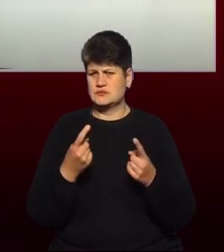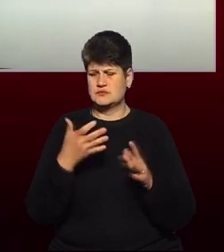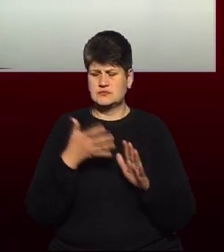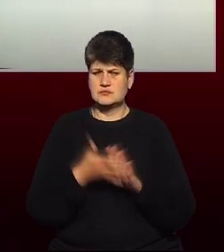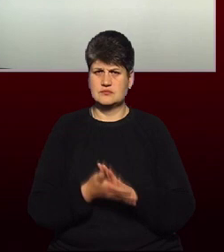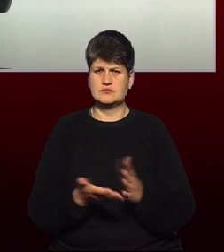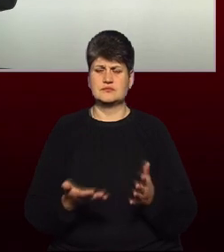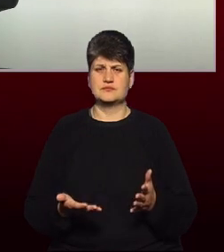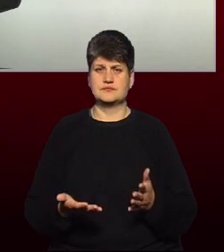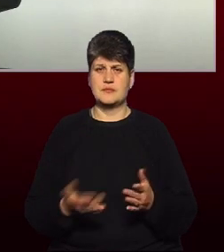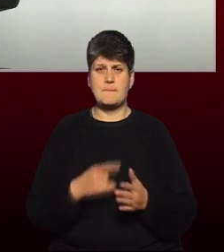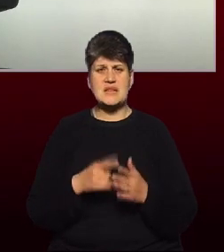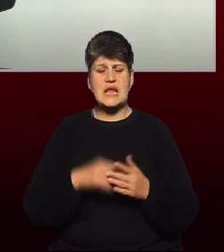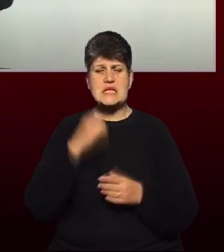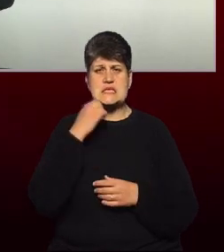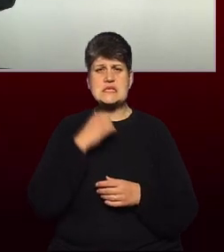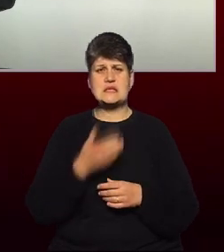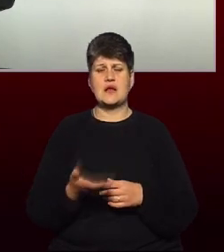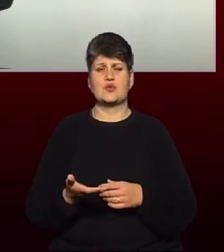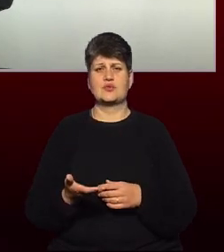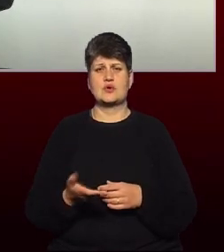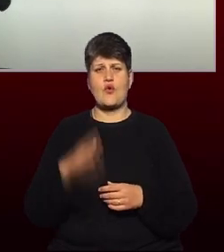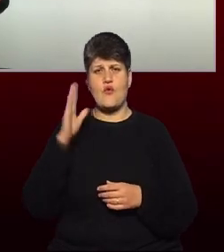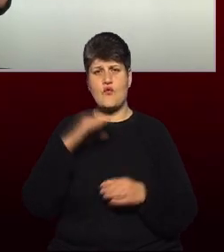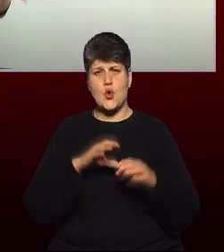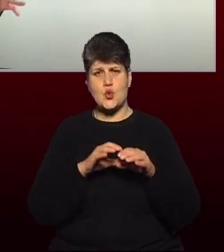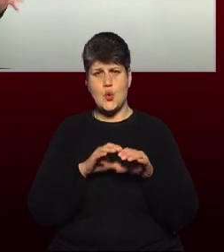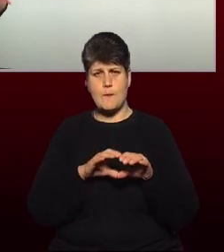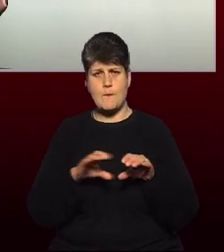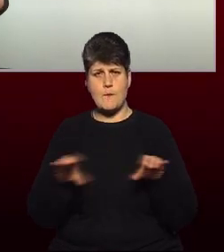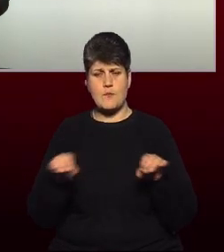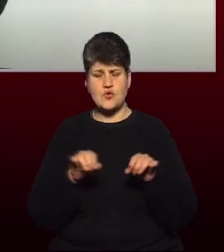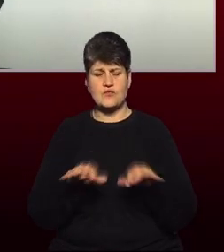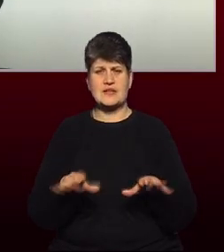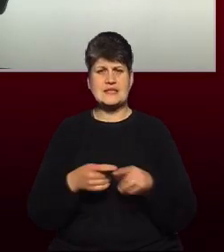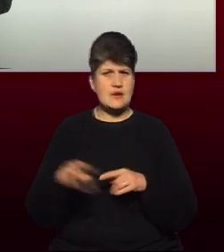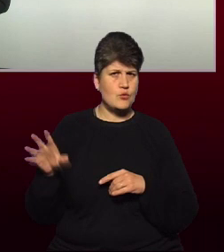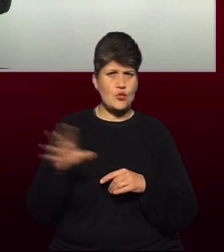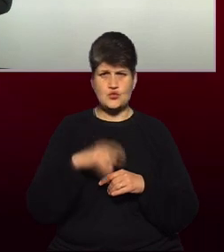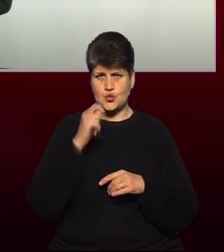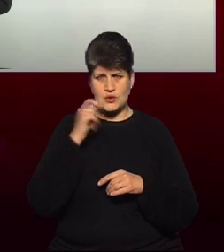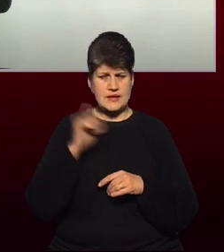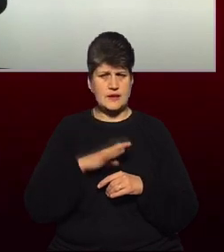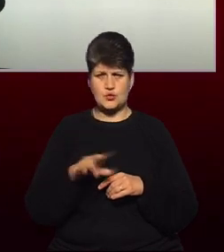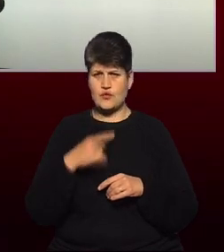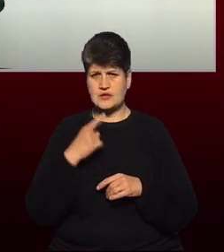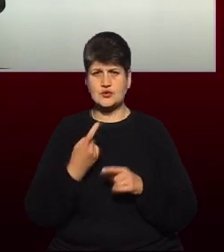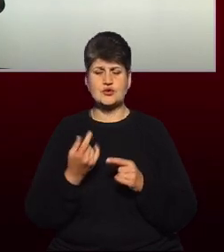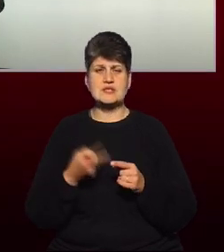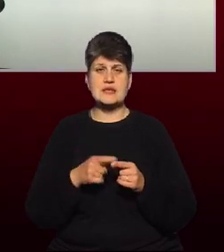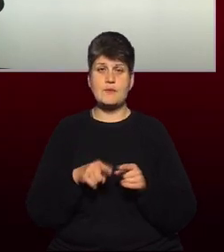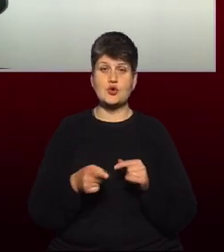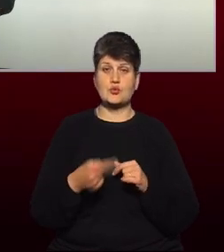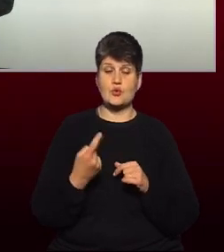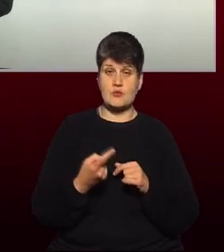Питання застарілості водопровідних мереж, це йдеться про всю Україну загалом, не буду зараз говорити, що це про Тернопільщину, але, зокрема, в нас